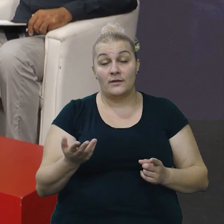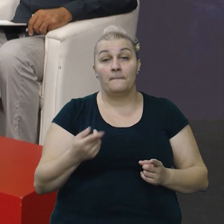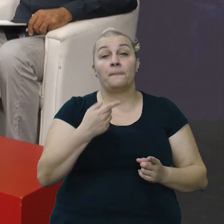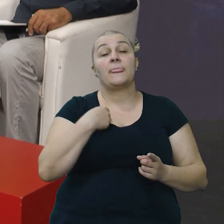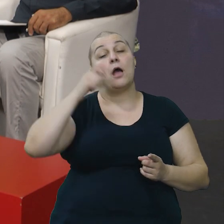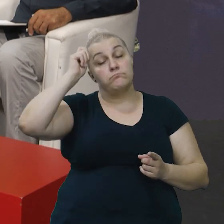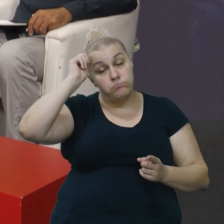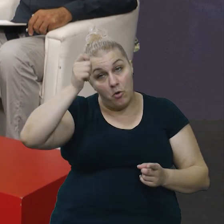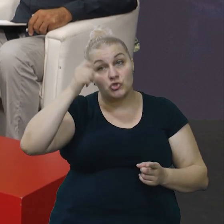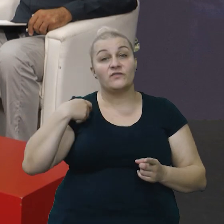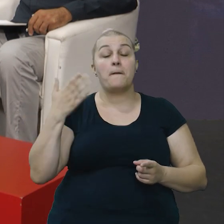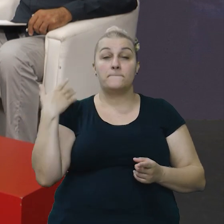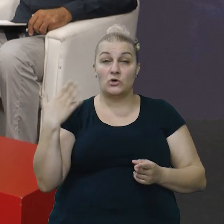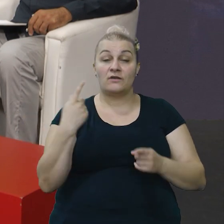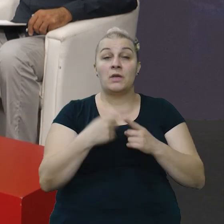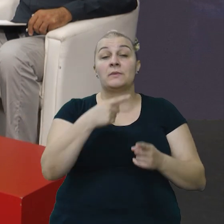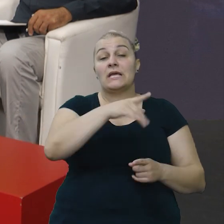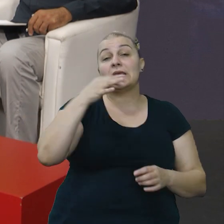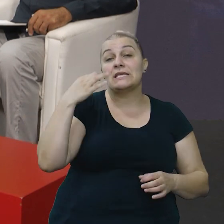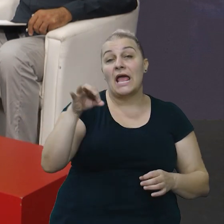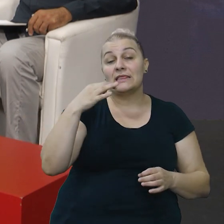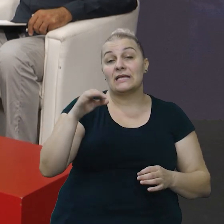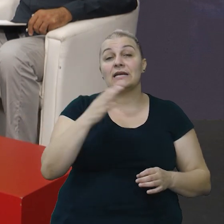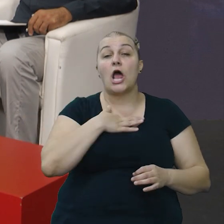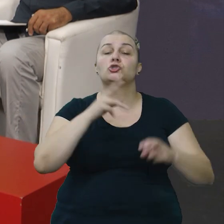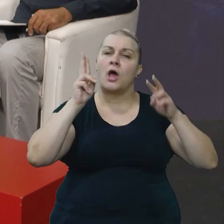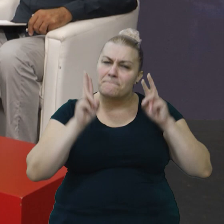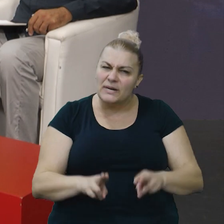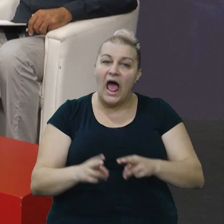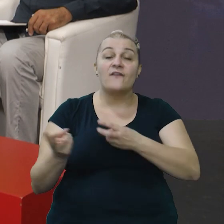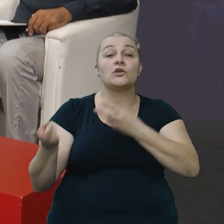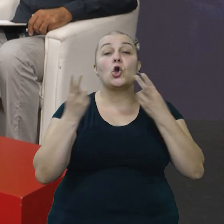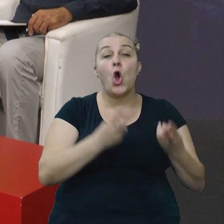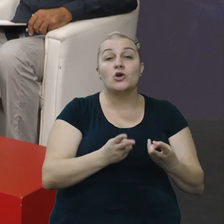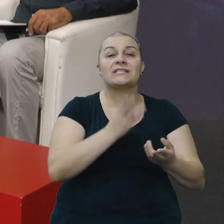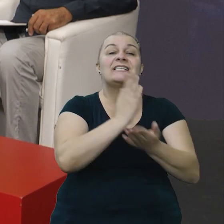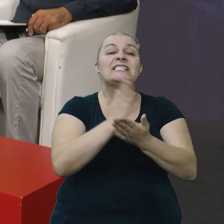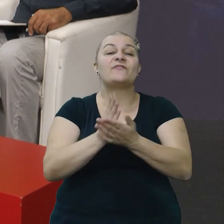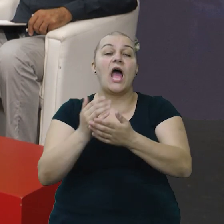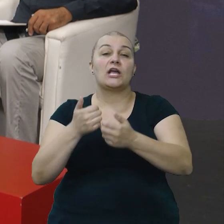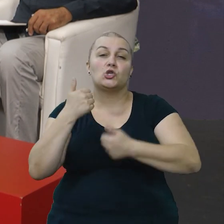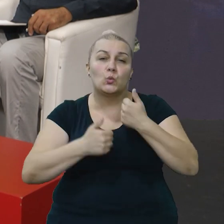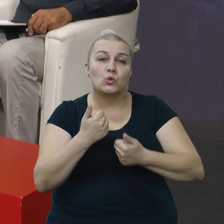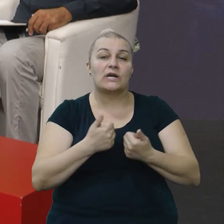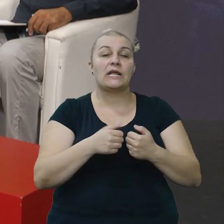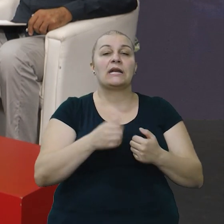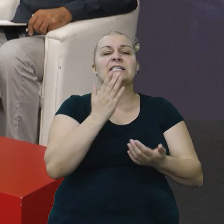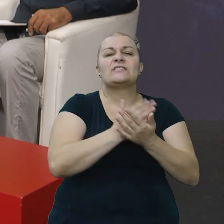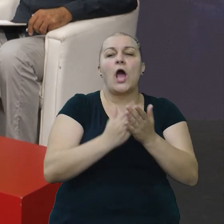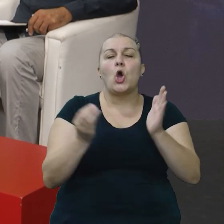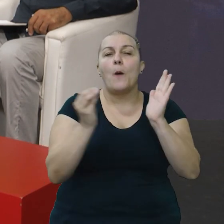Poštivam i pozdravljam, jeste vi jedini u biti naš pravi i gost na svakome turniru, na svakome